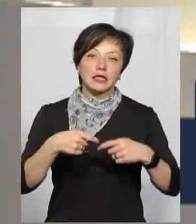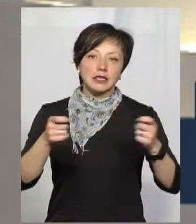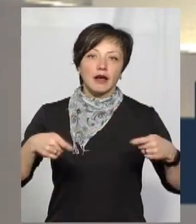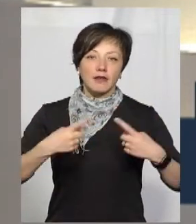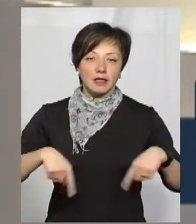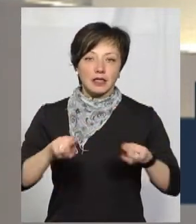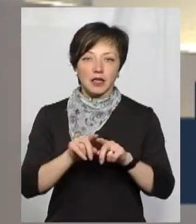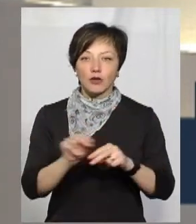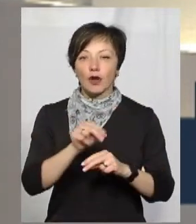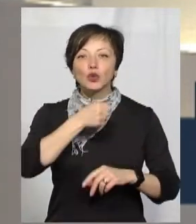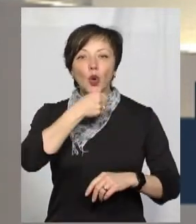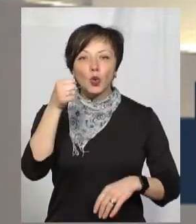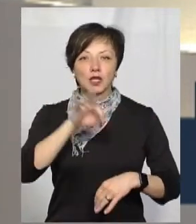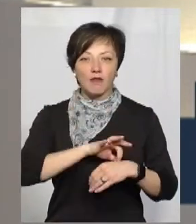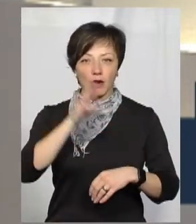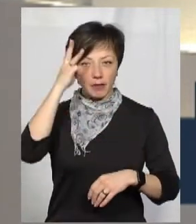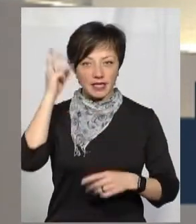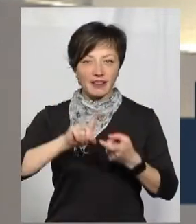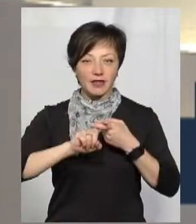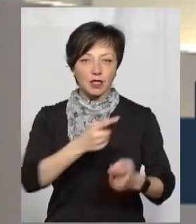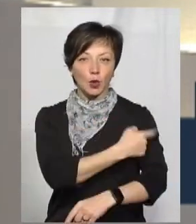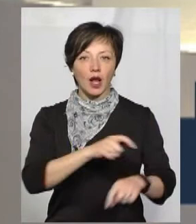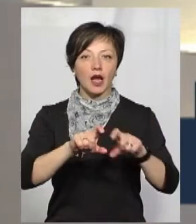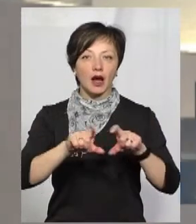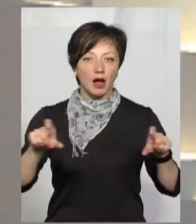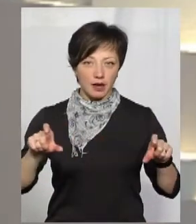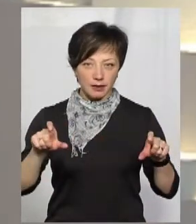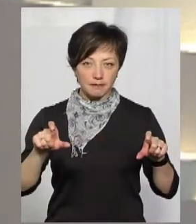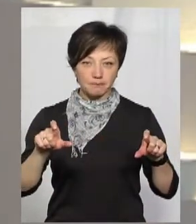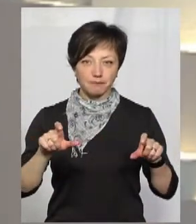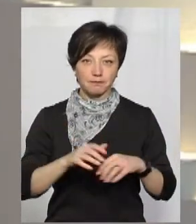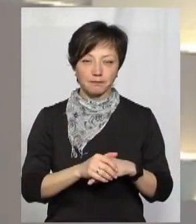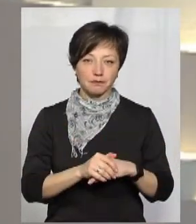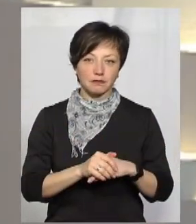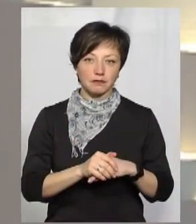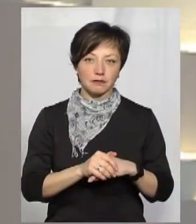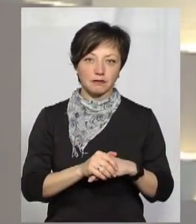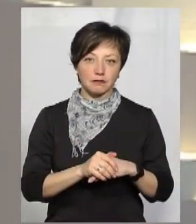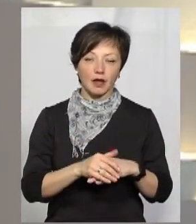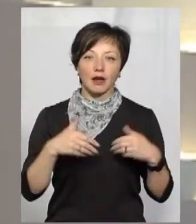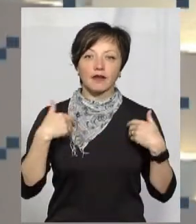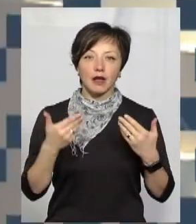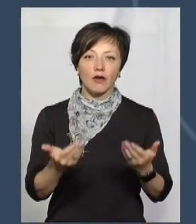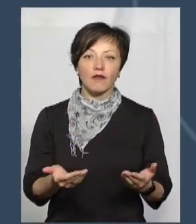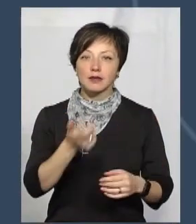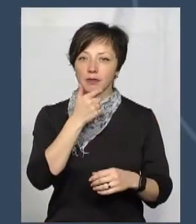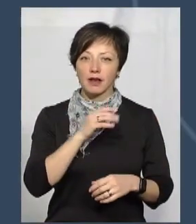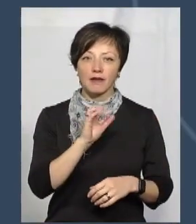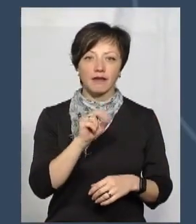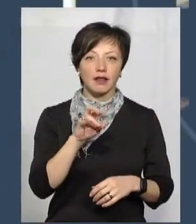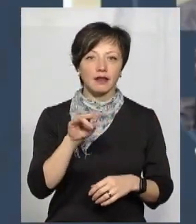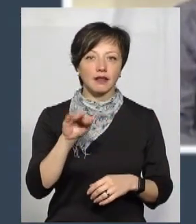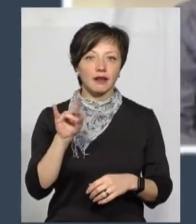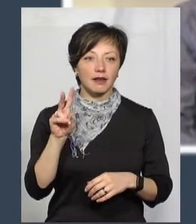заввідділенням для лікування дорослих хворих Хмельницької інфекційної лікарні Валентиною Кузьміною. Вітаю вас, пані Валентину.